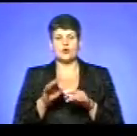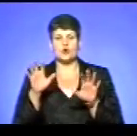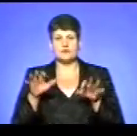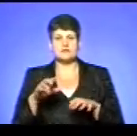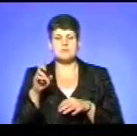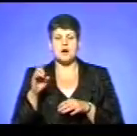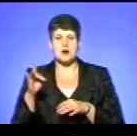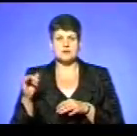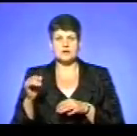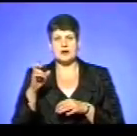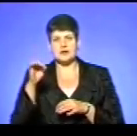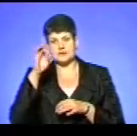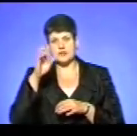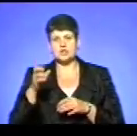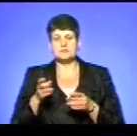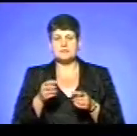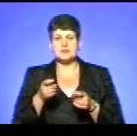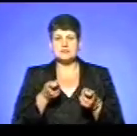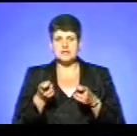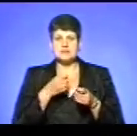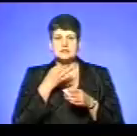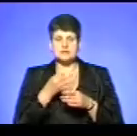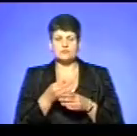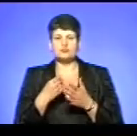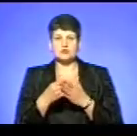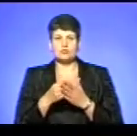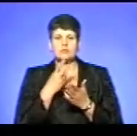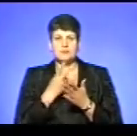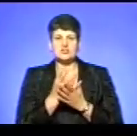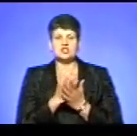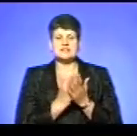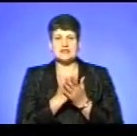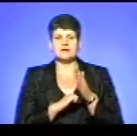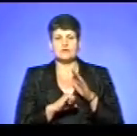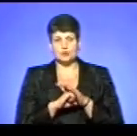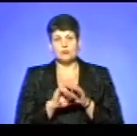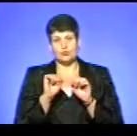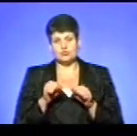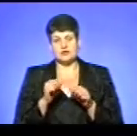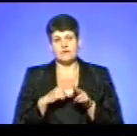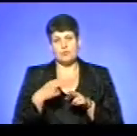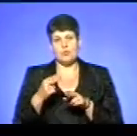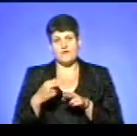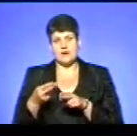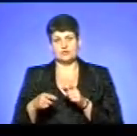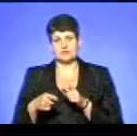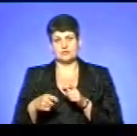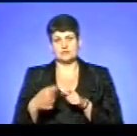райдержадміністрації Валерій Савчук розповів, що бюджетом передбачений резервний фонд, з якого, ймовірно, компенсують збитки.